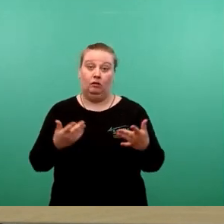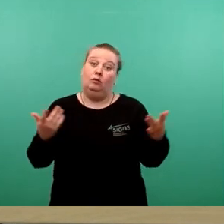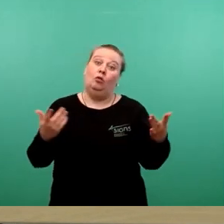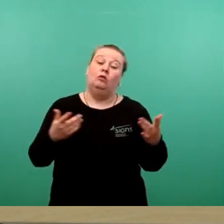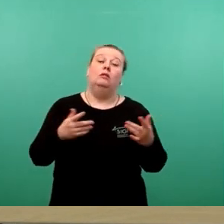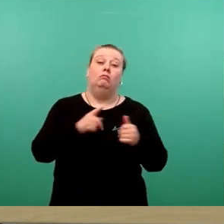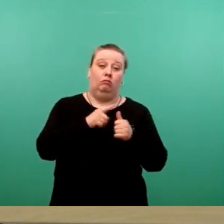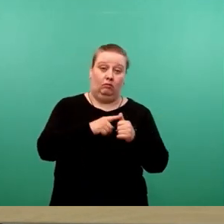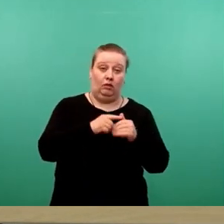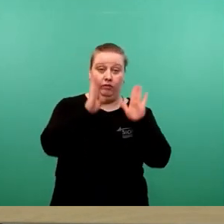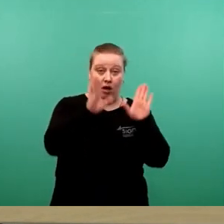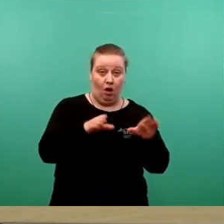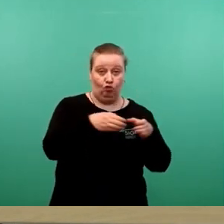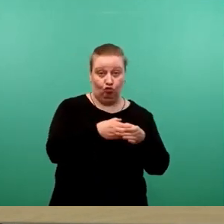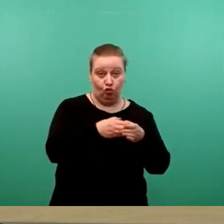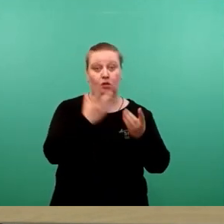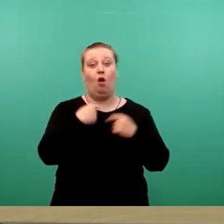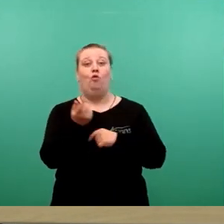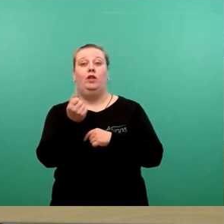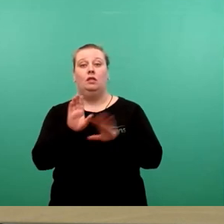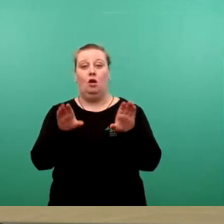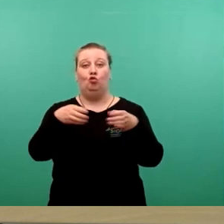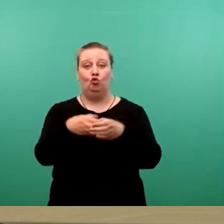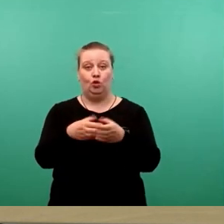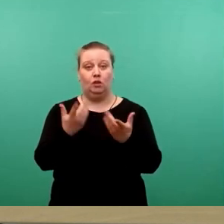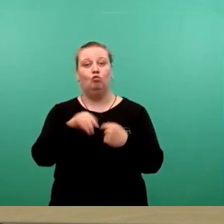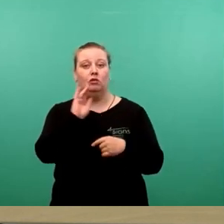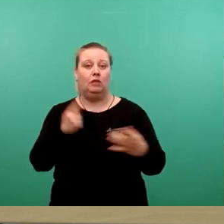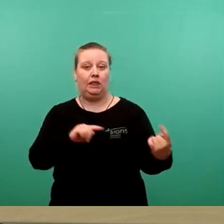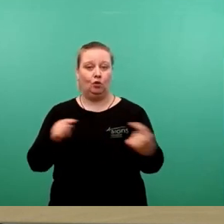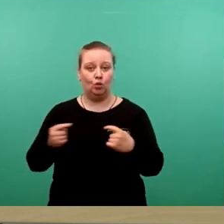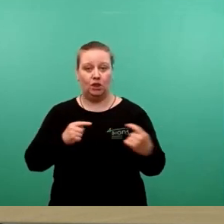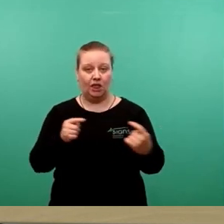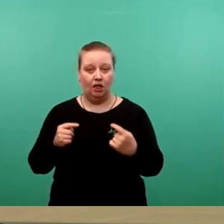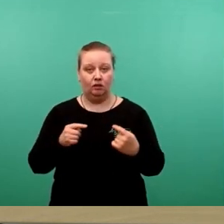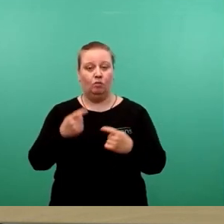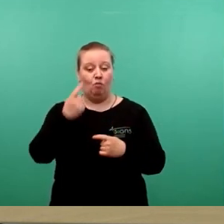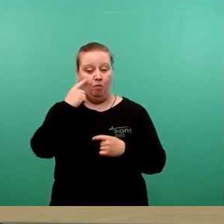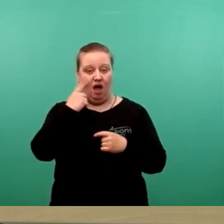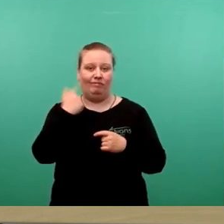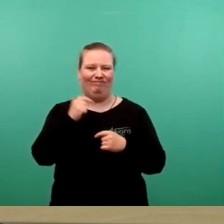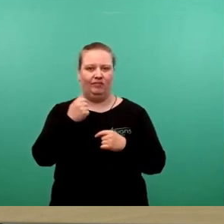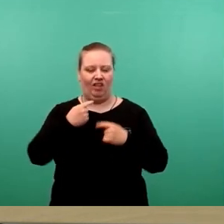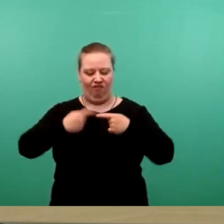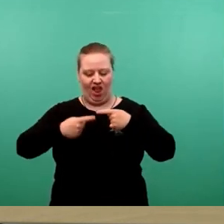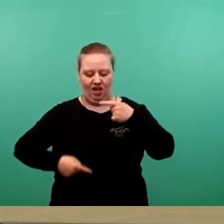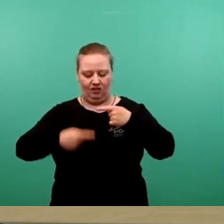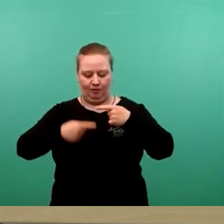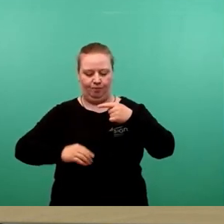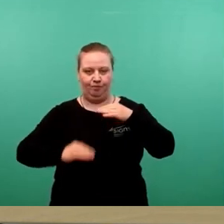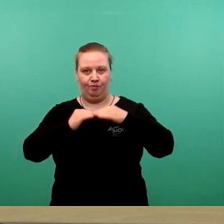Fachausschüssen wie im Finanzausschuss diskutieren, wie können wir die entstandenen Lücken miteinander deckeln.